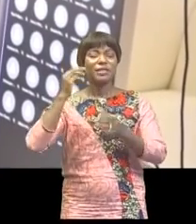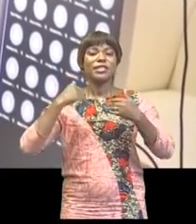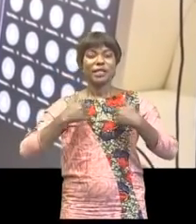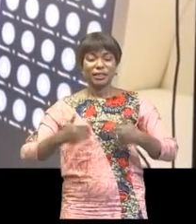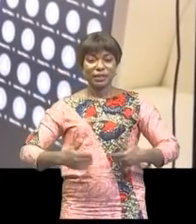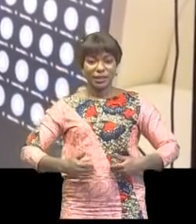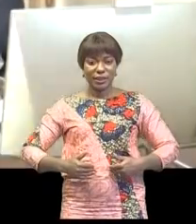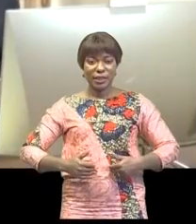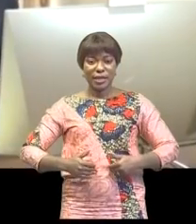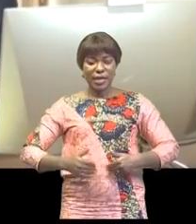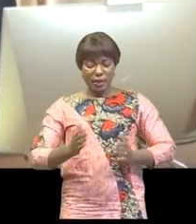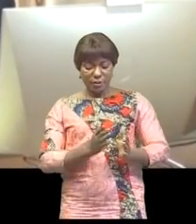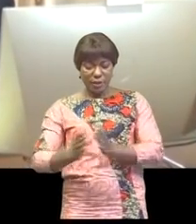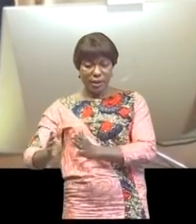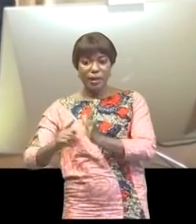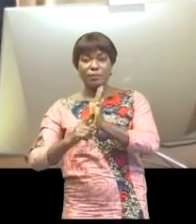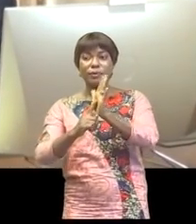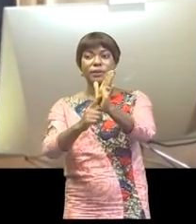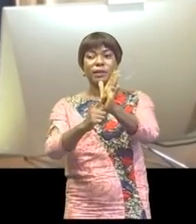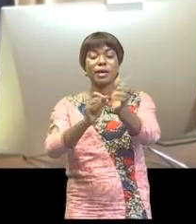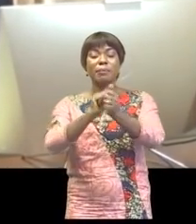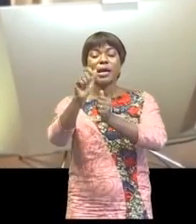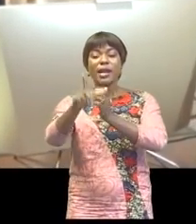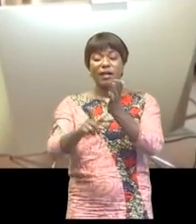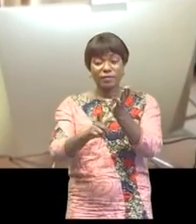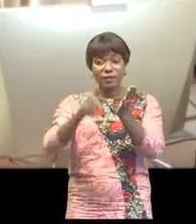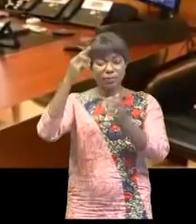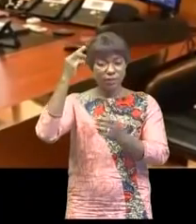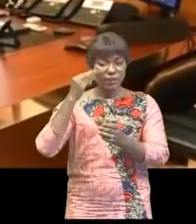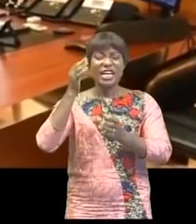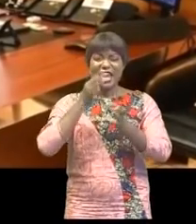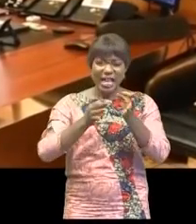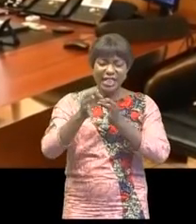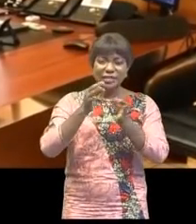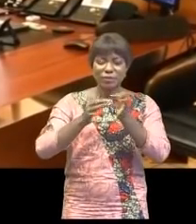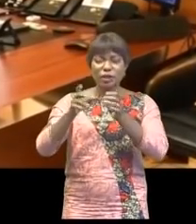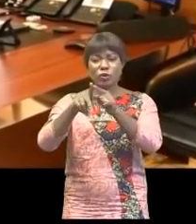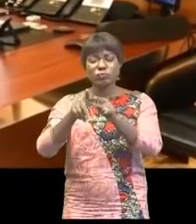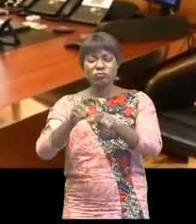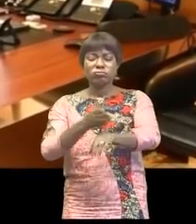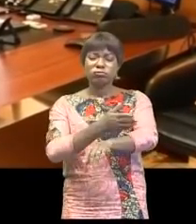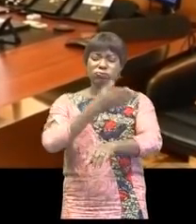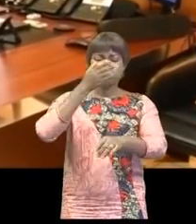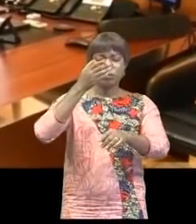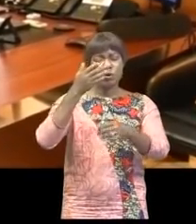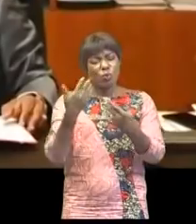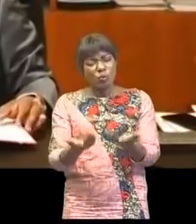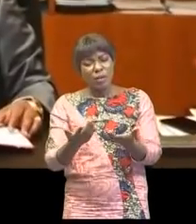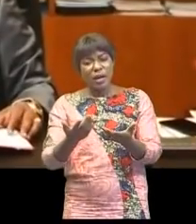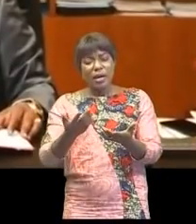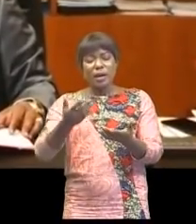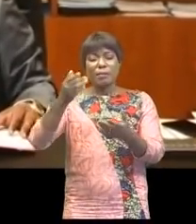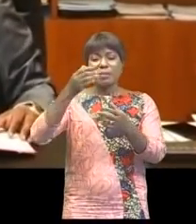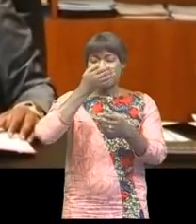Santé, Hygiène et Prévention, représenté par la vice-ministre, a fait le point de l'évolution de la pandémie à Covid-19.